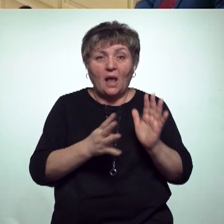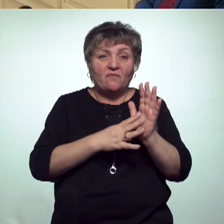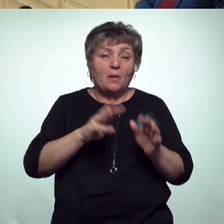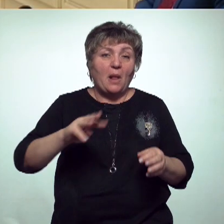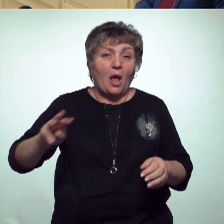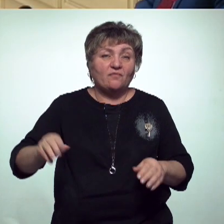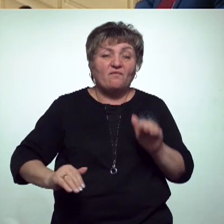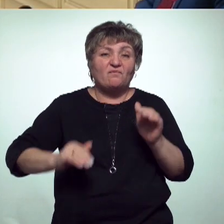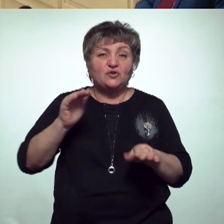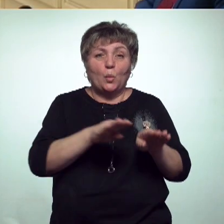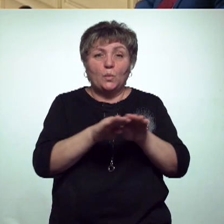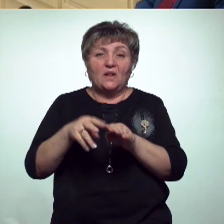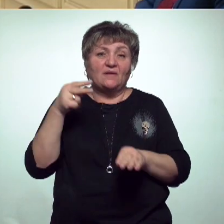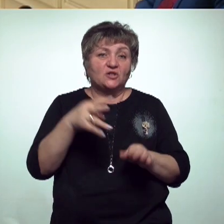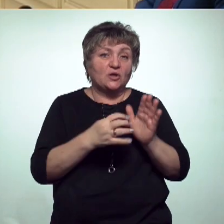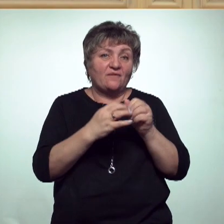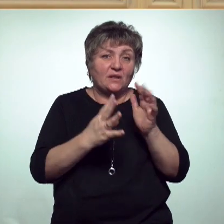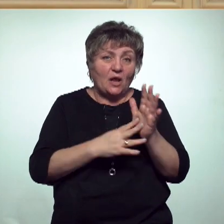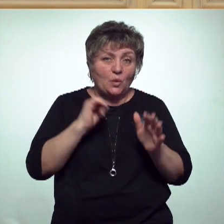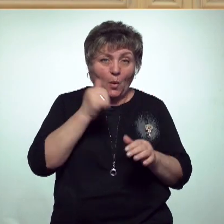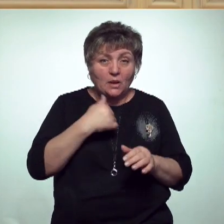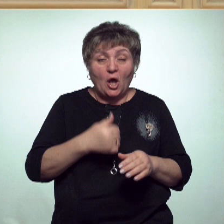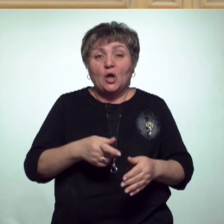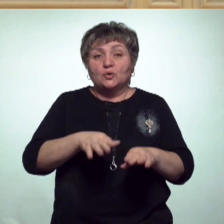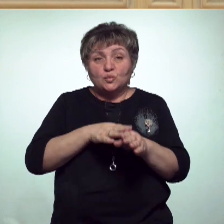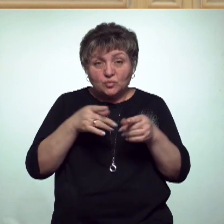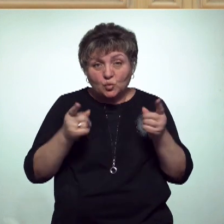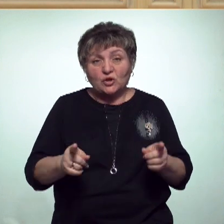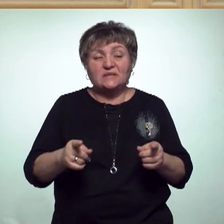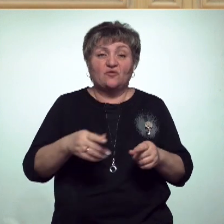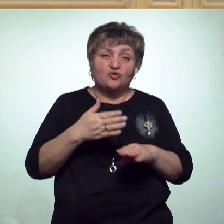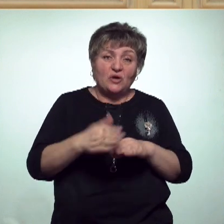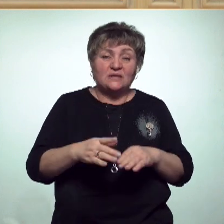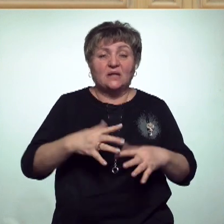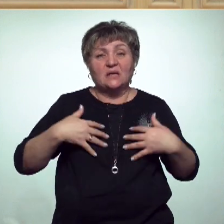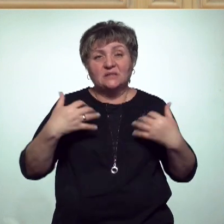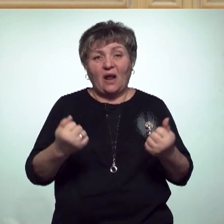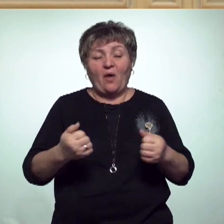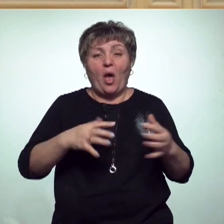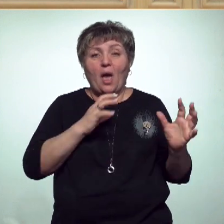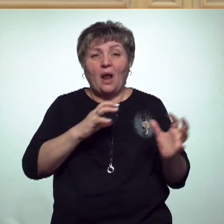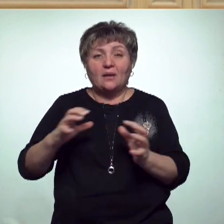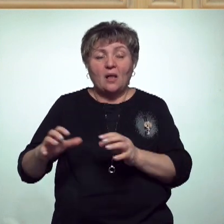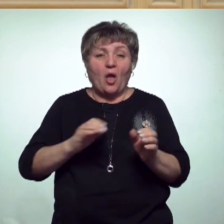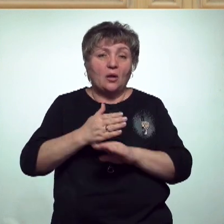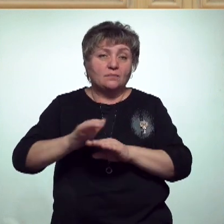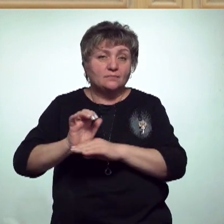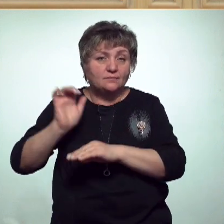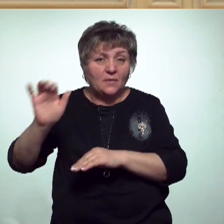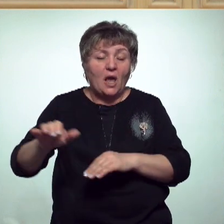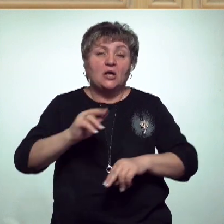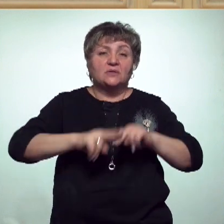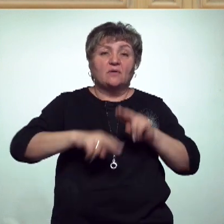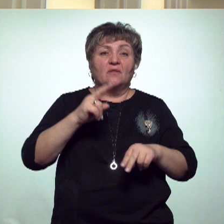миллиардов выше уровня 2019-го. Существенную часть этих средств направят на здравоохранение. В 2022-м завершится